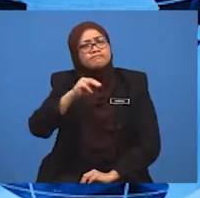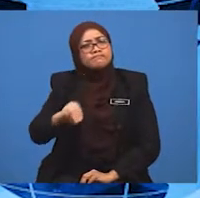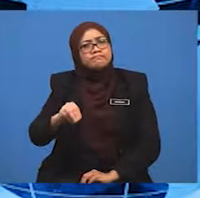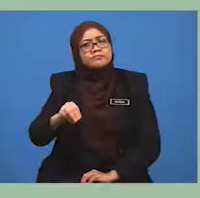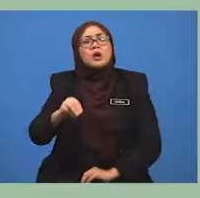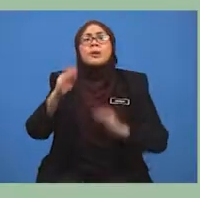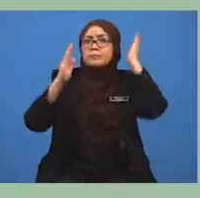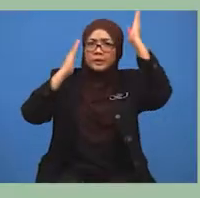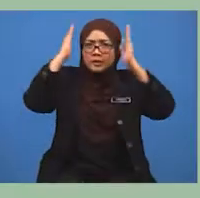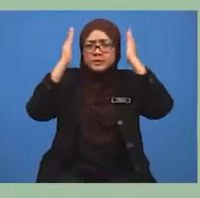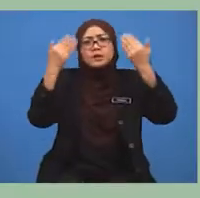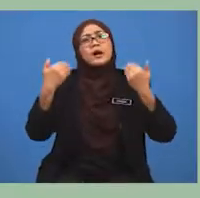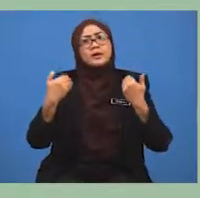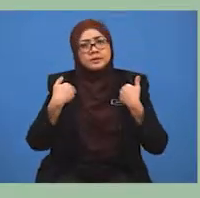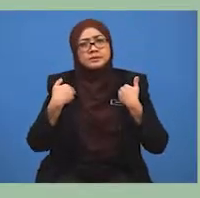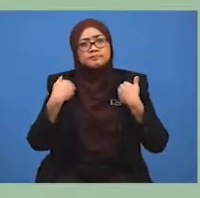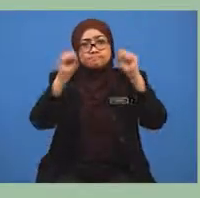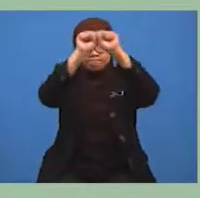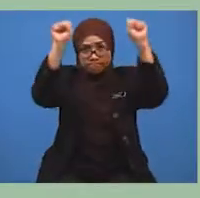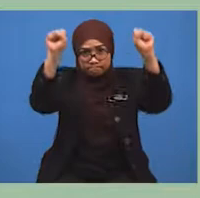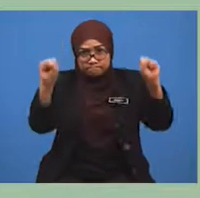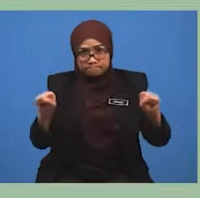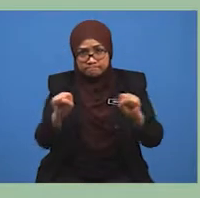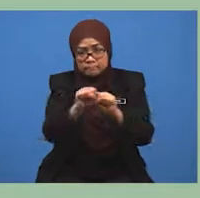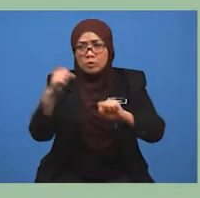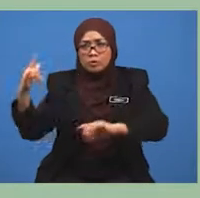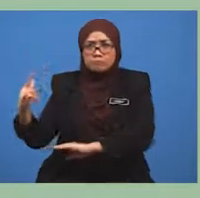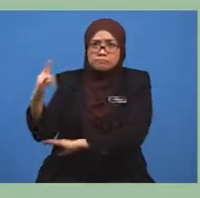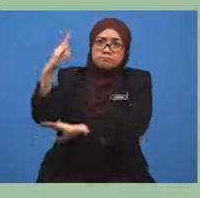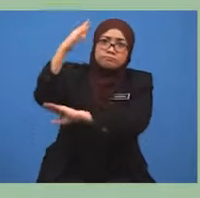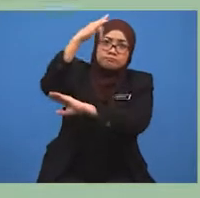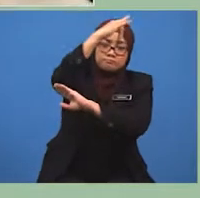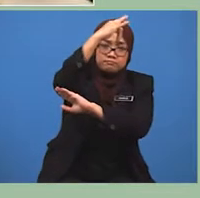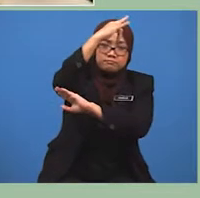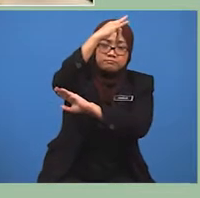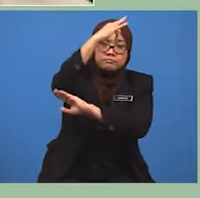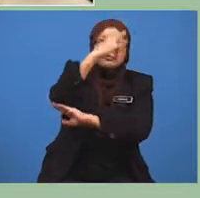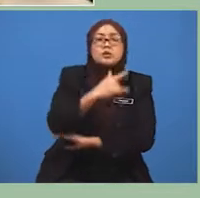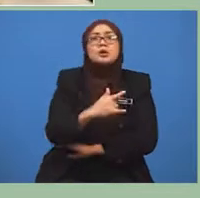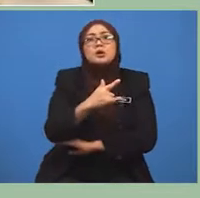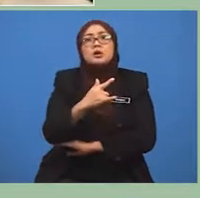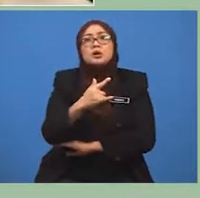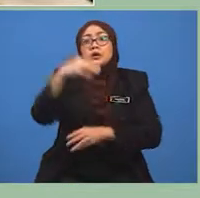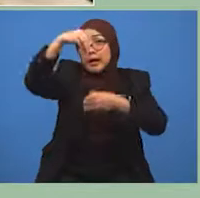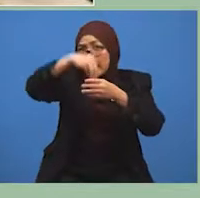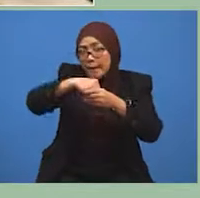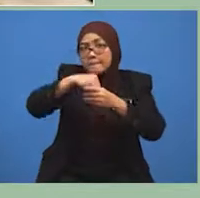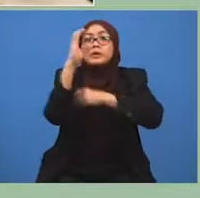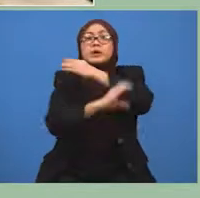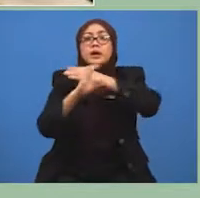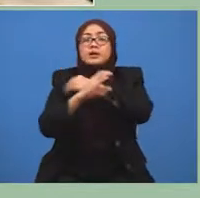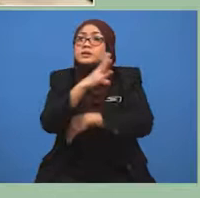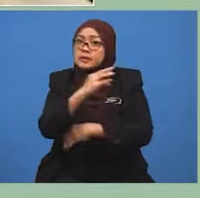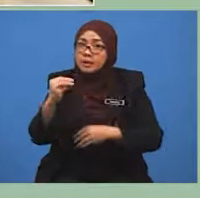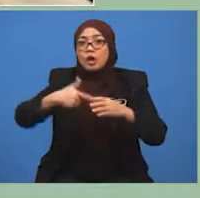mempunyai sistem rangkaian lampangan terbang domestik dan antarabangsa yang lengkap,